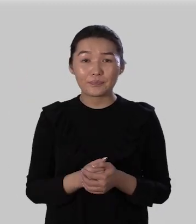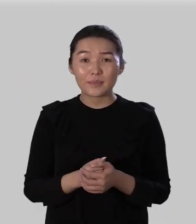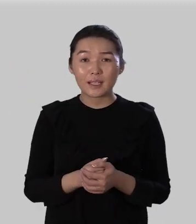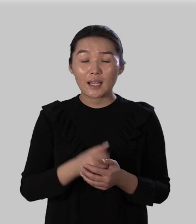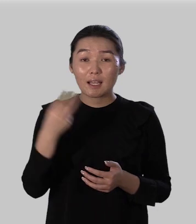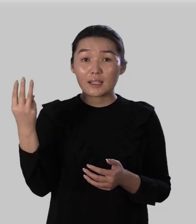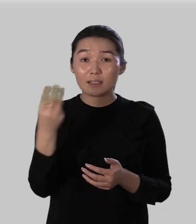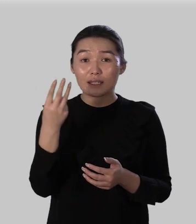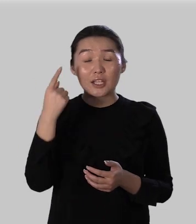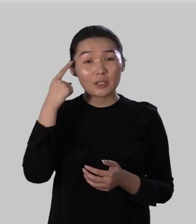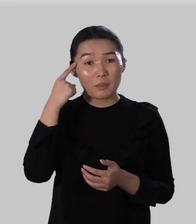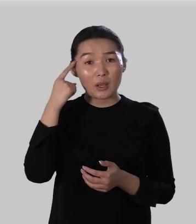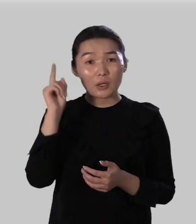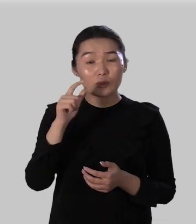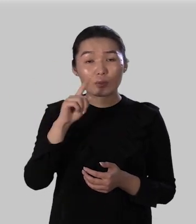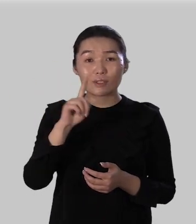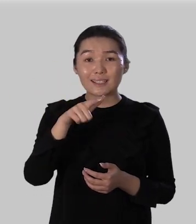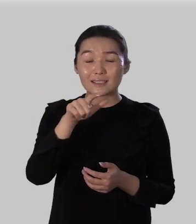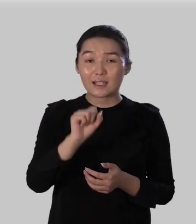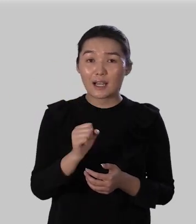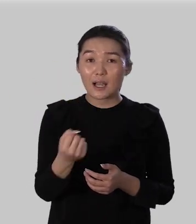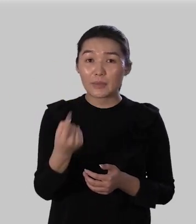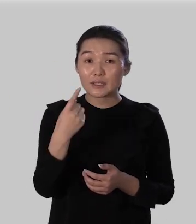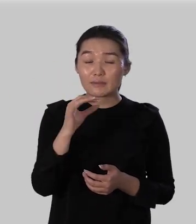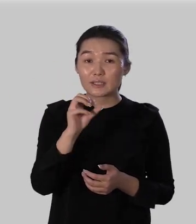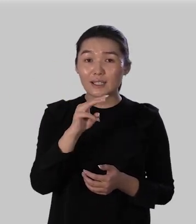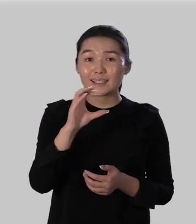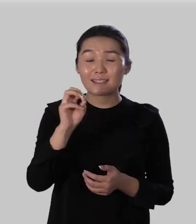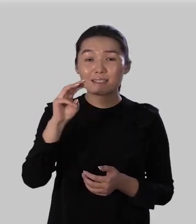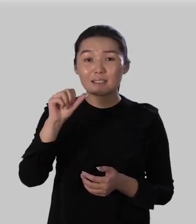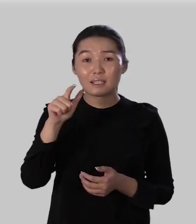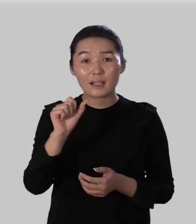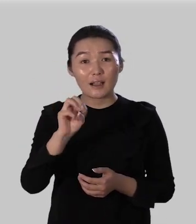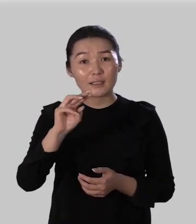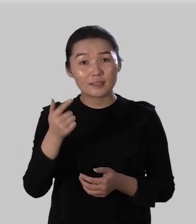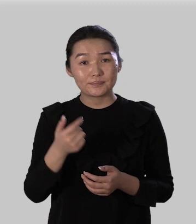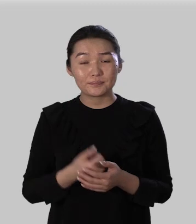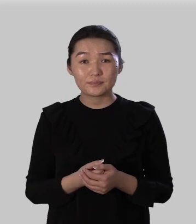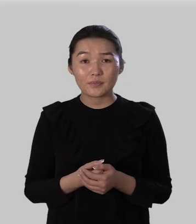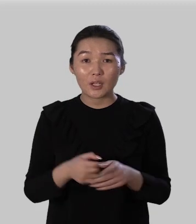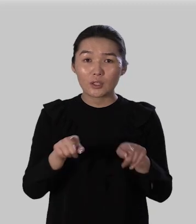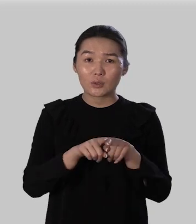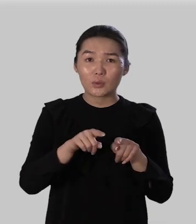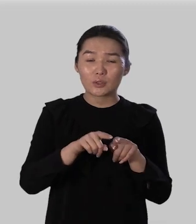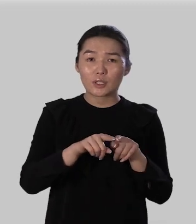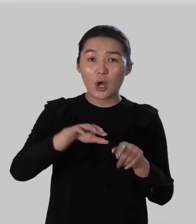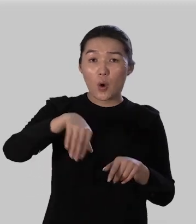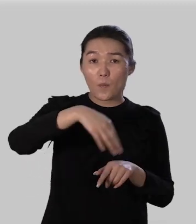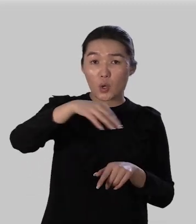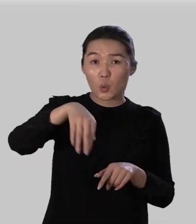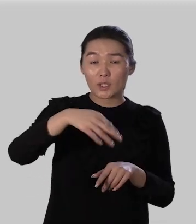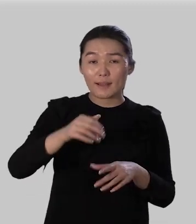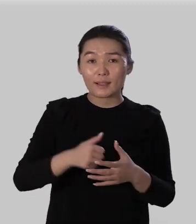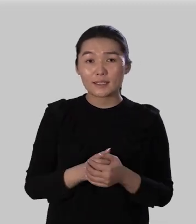третье полагают что сга образовалась от стега стегать то есть пруд